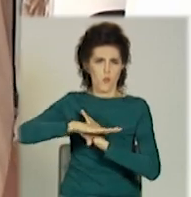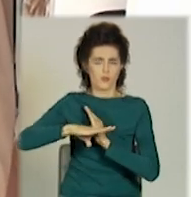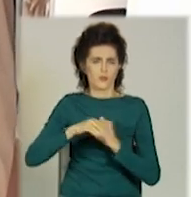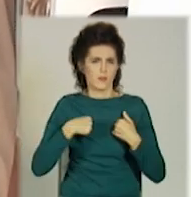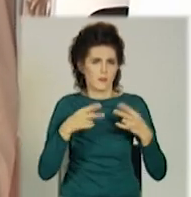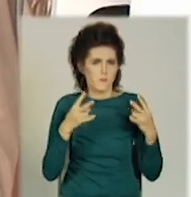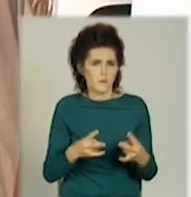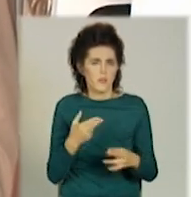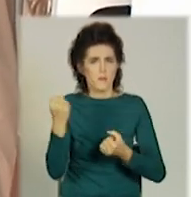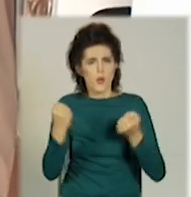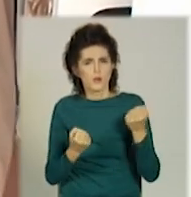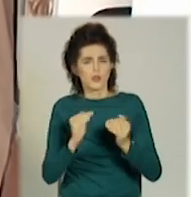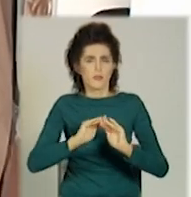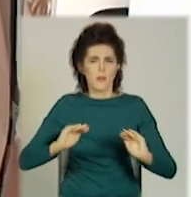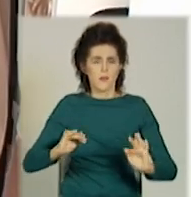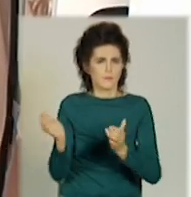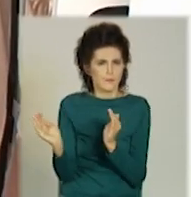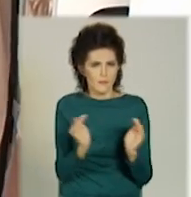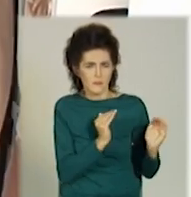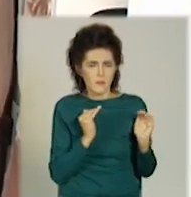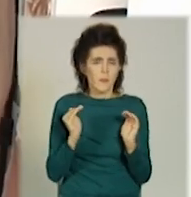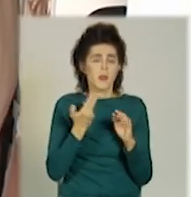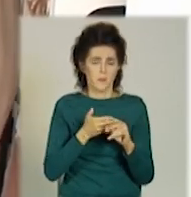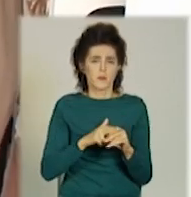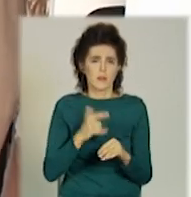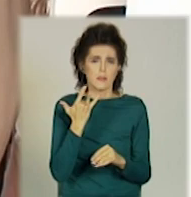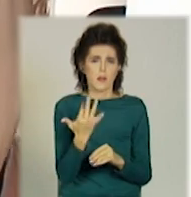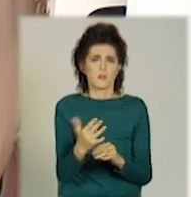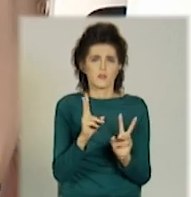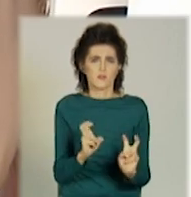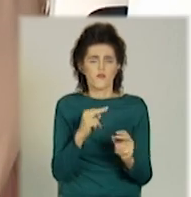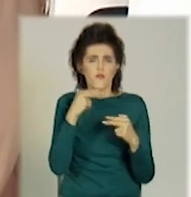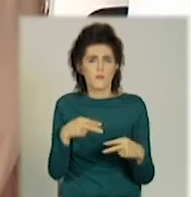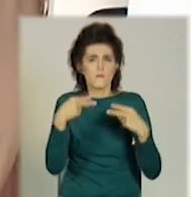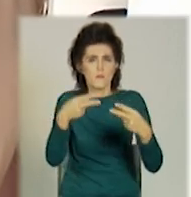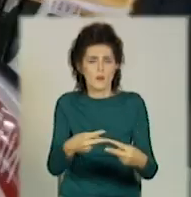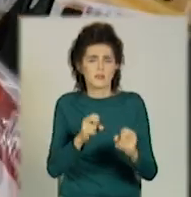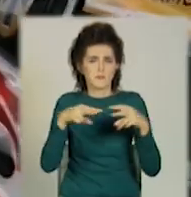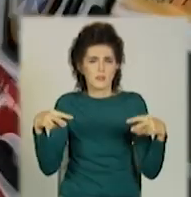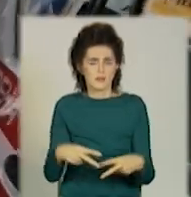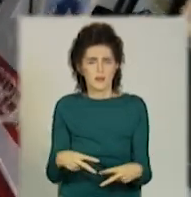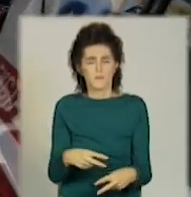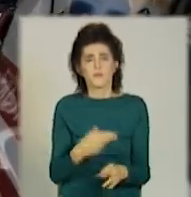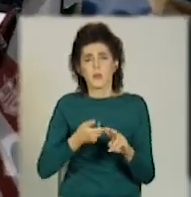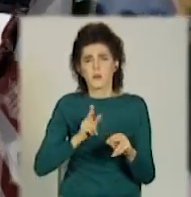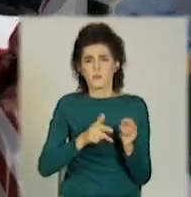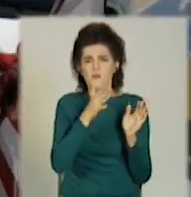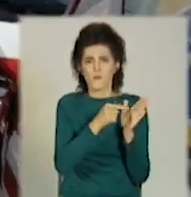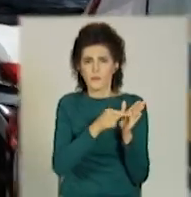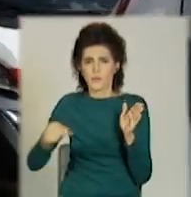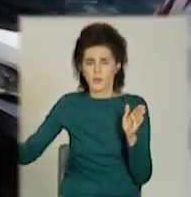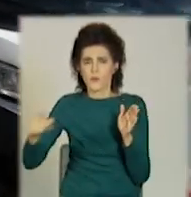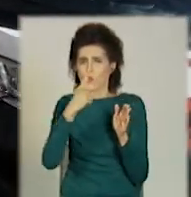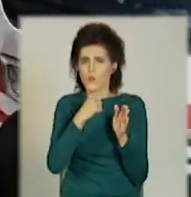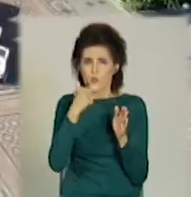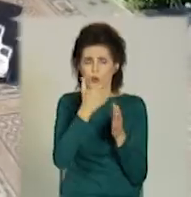відділення – це самих маленьких діток, які потребують такого медовладнання. До кінця цього року в рамках